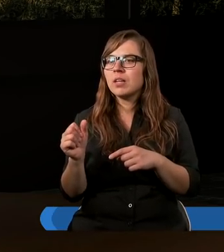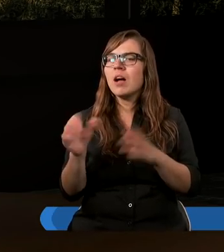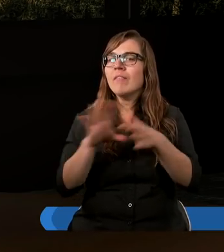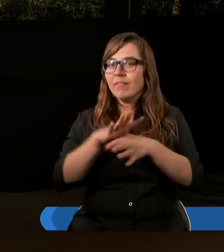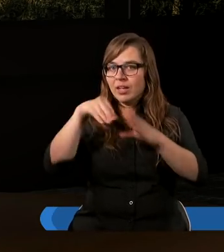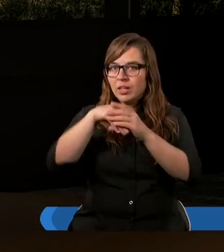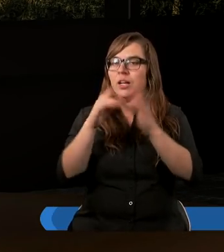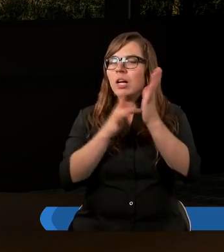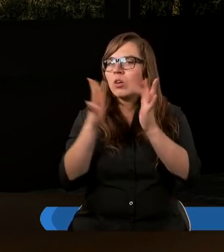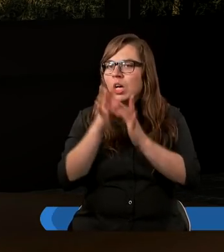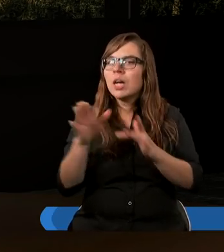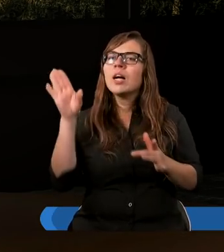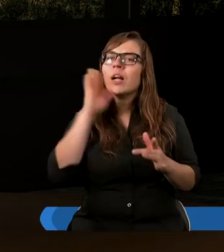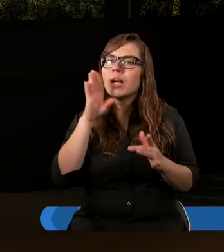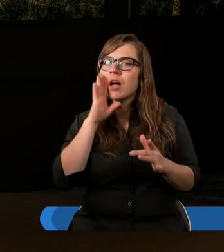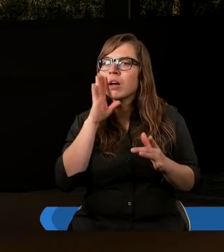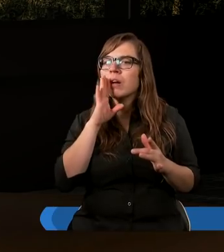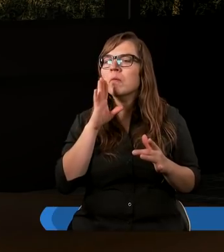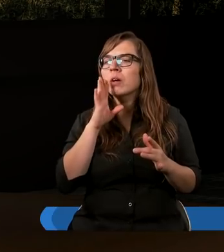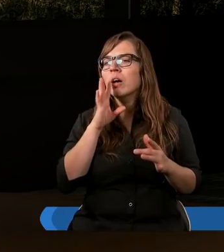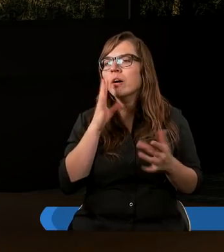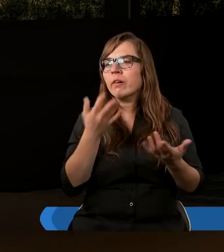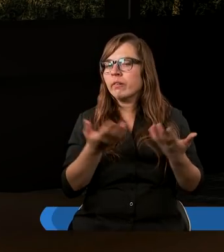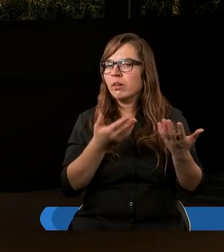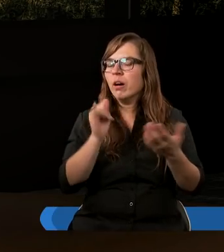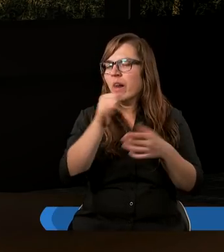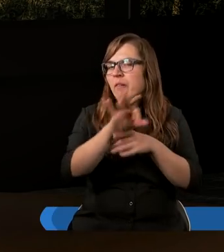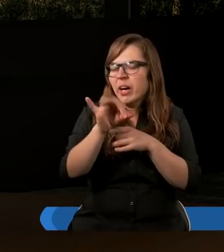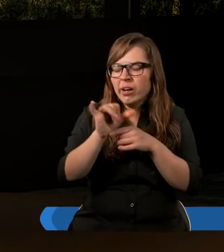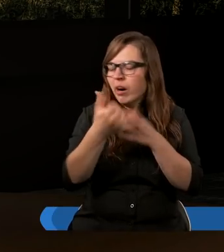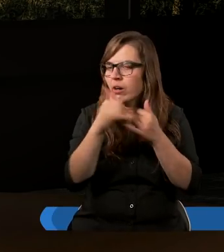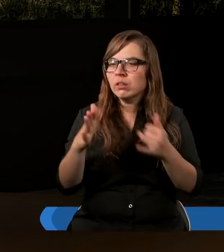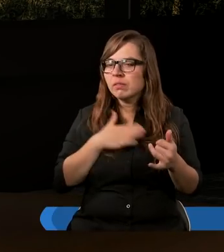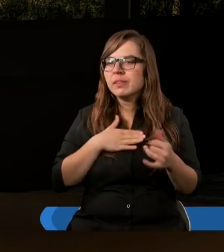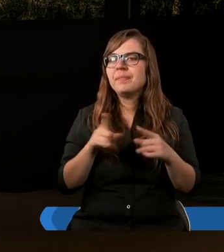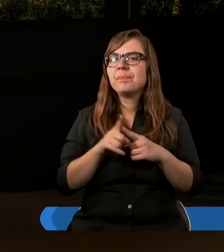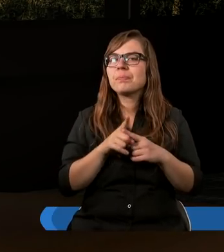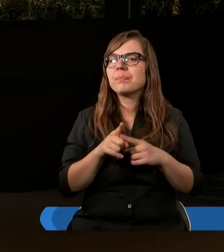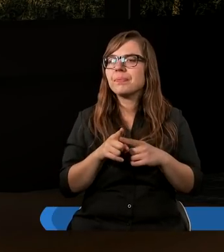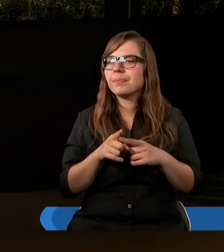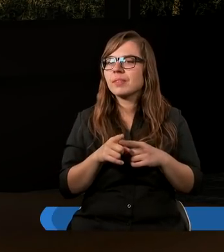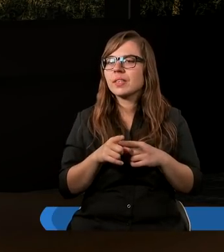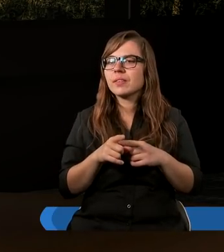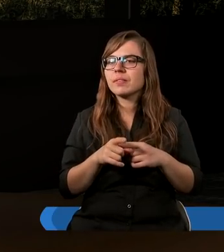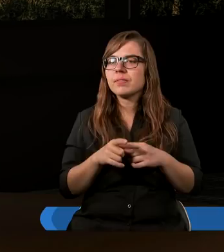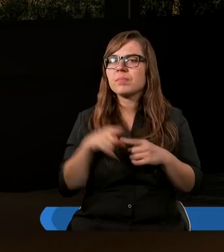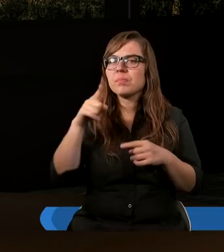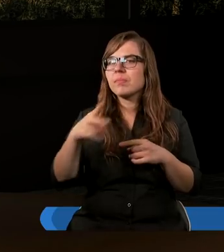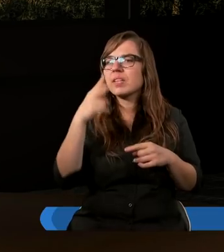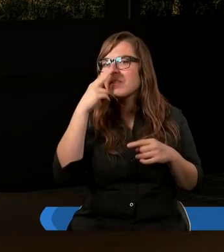w Chrystusie, to tak samo będą przyśladowania, jak Paweł napisał, prawda? i musimy umieć te